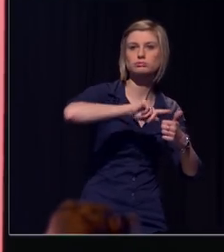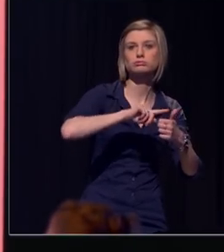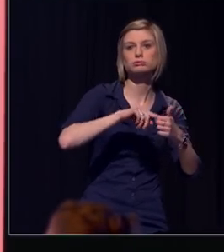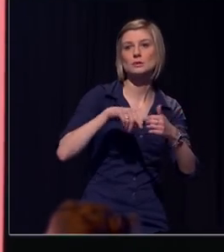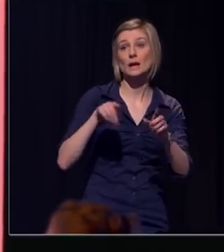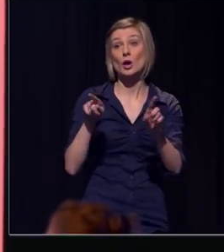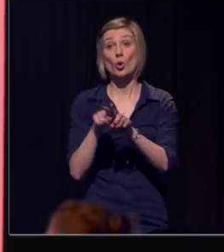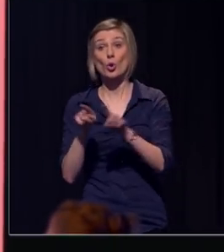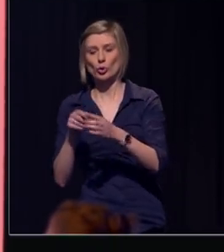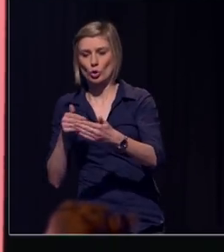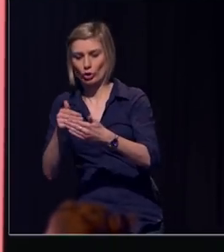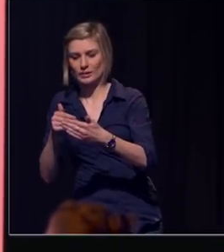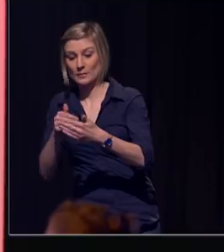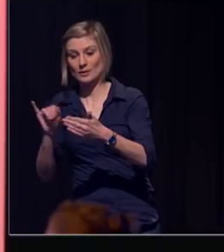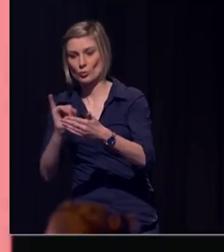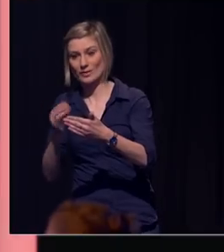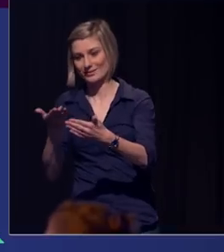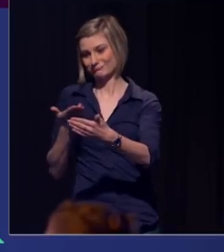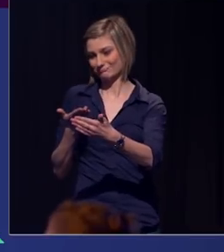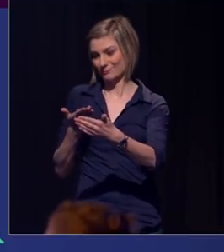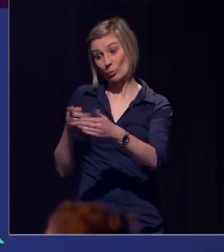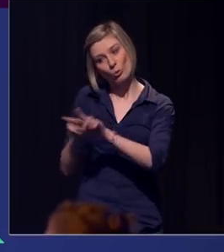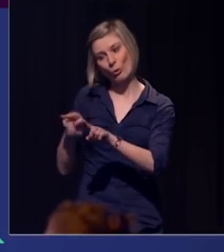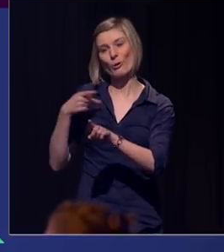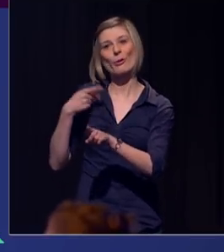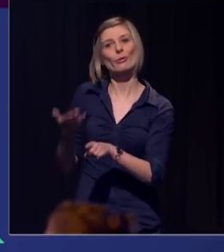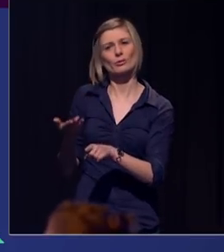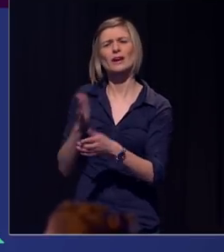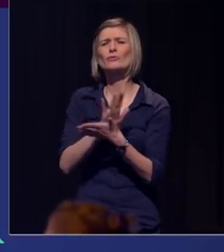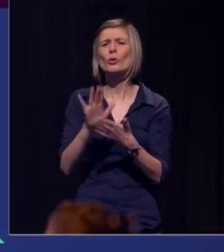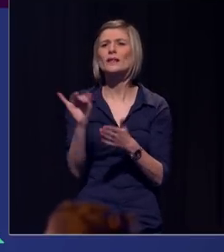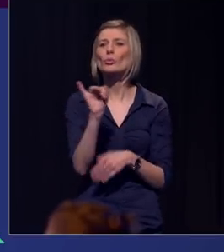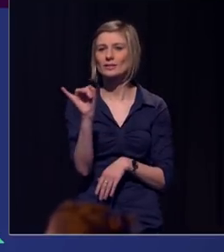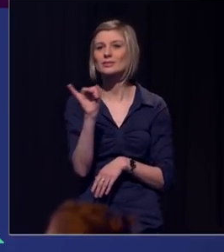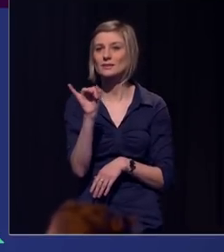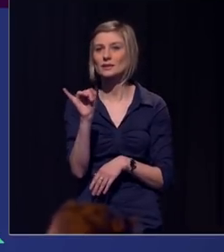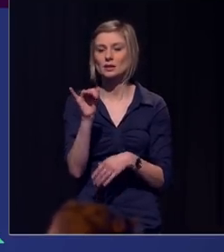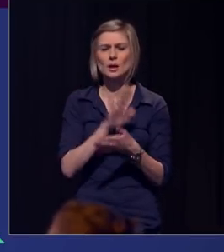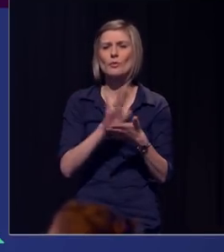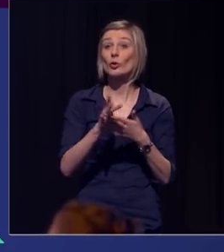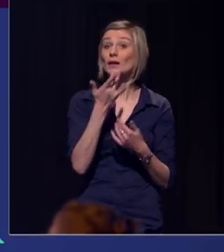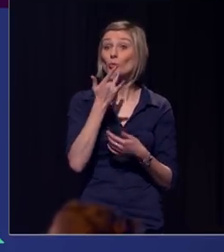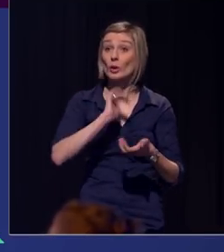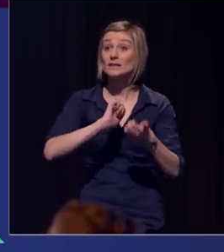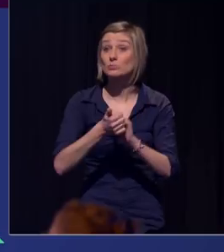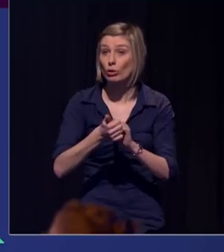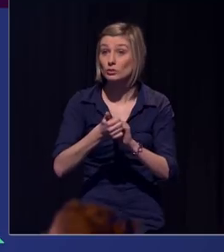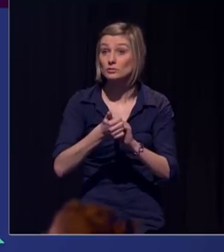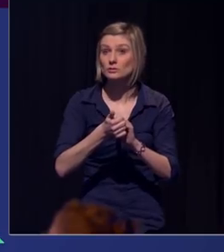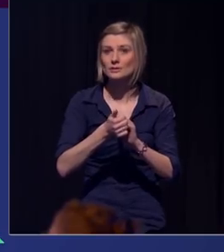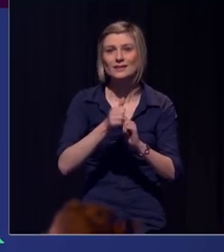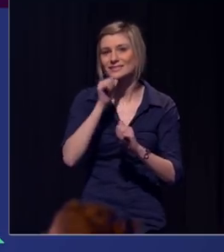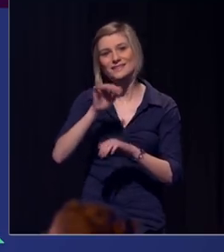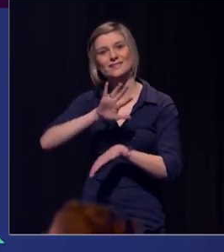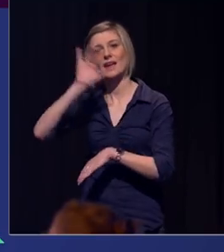termijn aanbiedt en wat we ook heel leuk vinden. Een voorbeeldje is bijvoorbeeld de keuze om te gaan sporten en niet de hele avond te